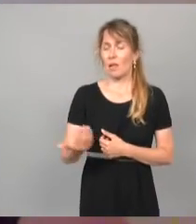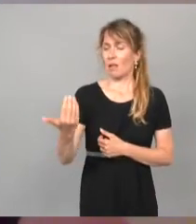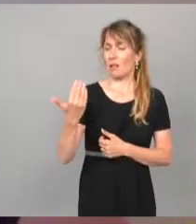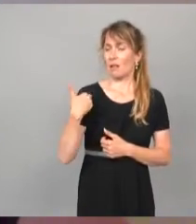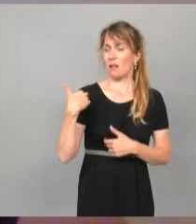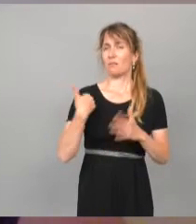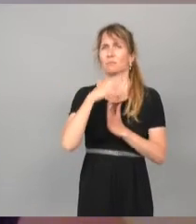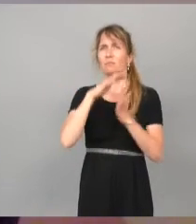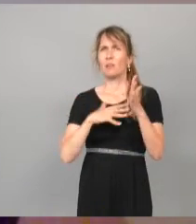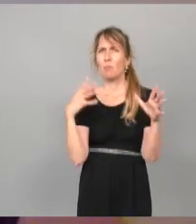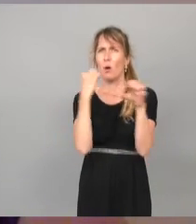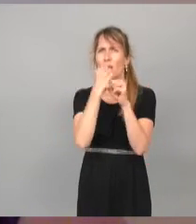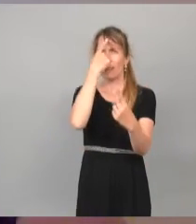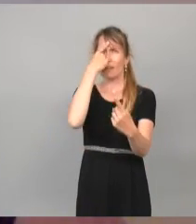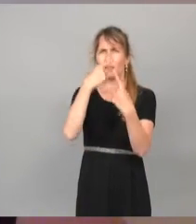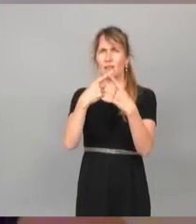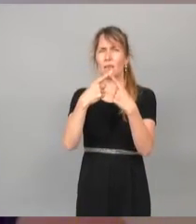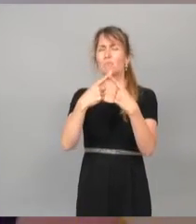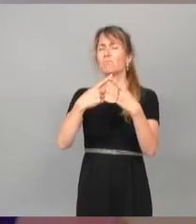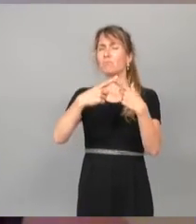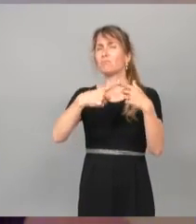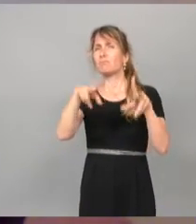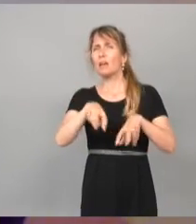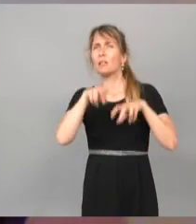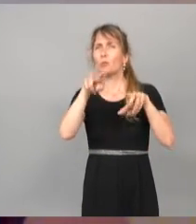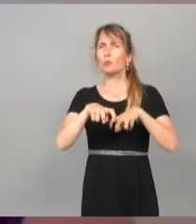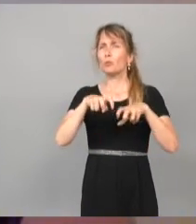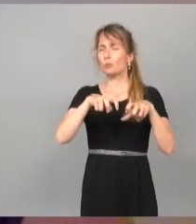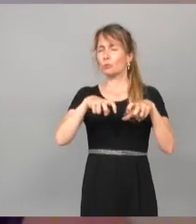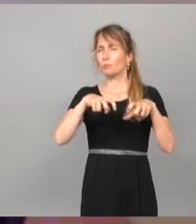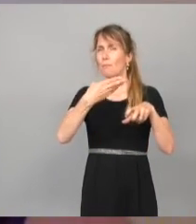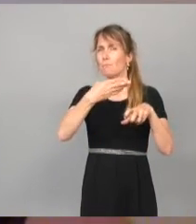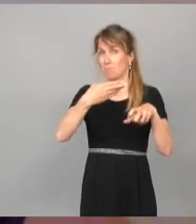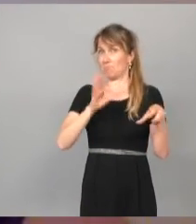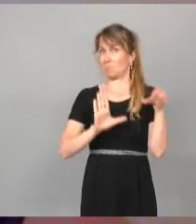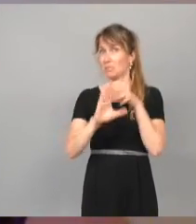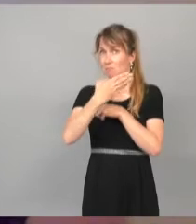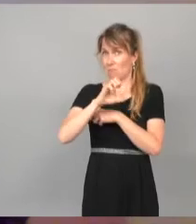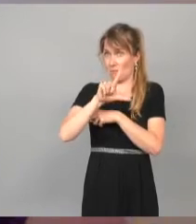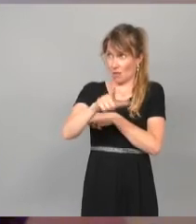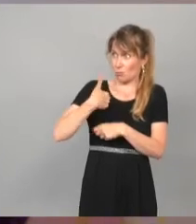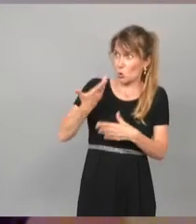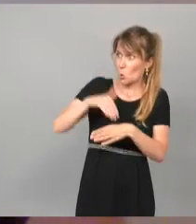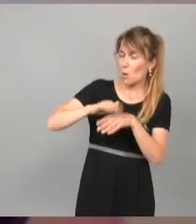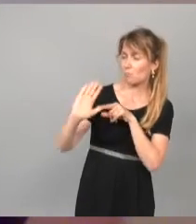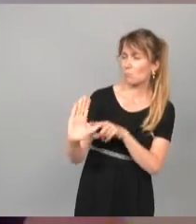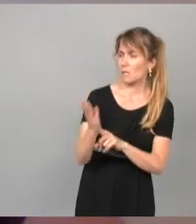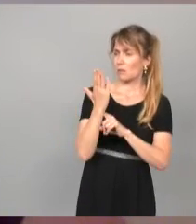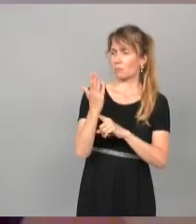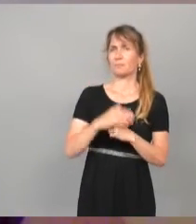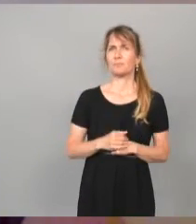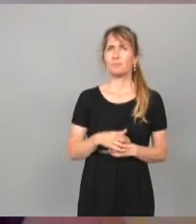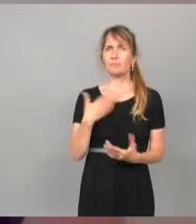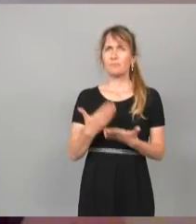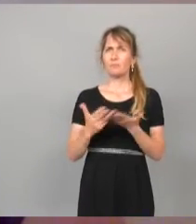stratégie agricole et alimentaire métropolitaine nous est aussi présenté ce soir. Cette évaluation concerne précisément le troisième enjeu qui